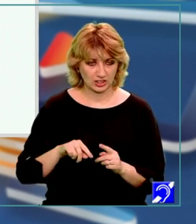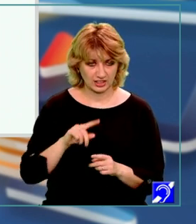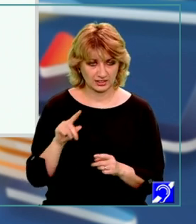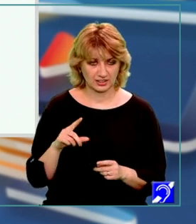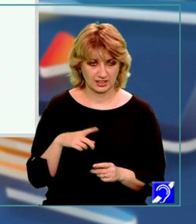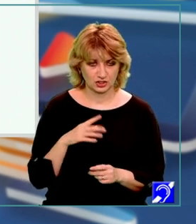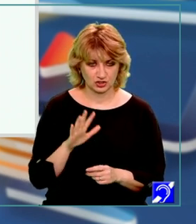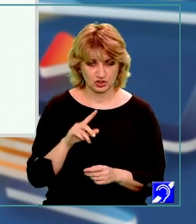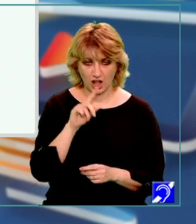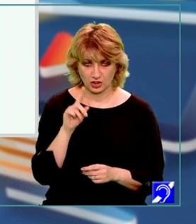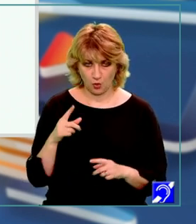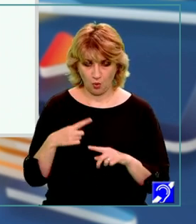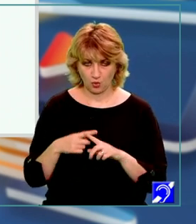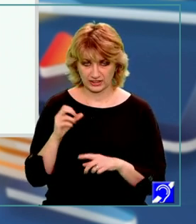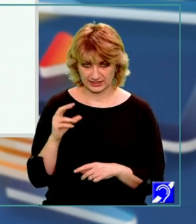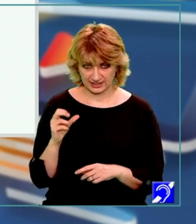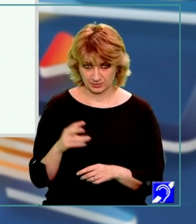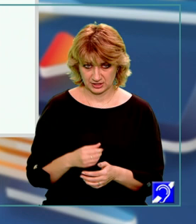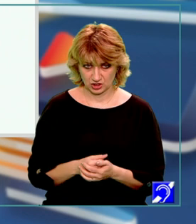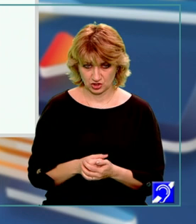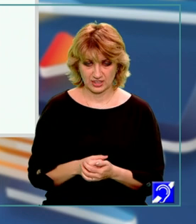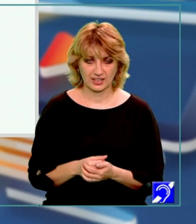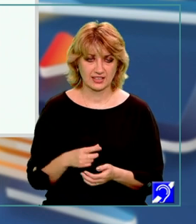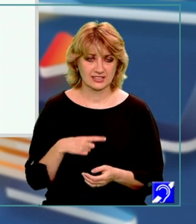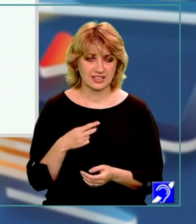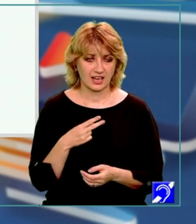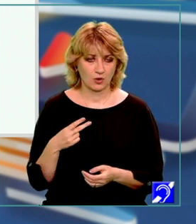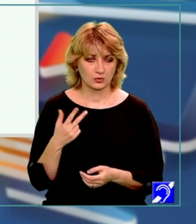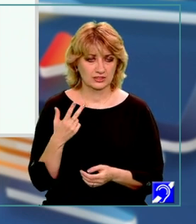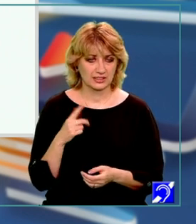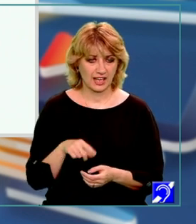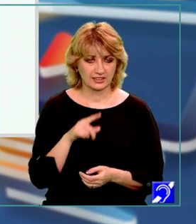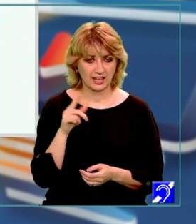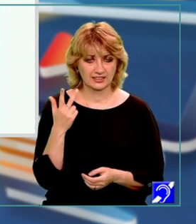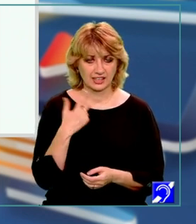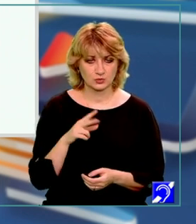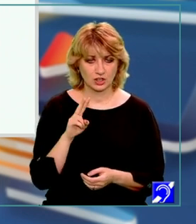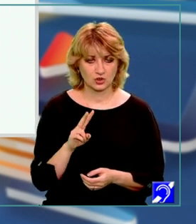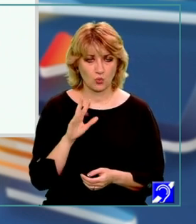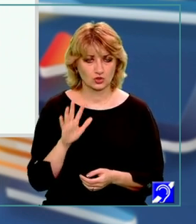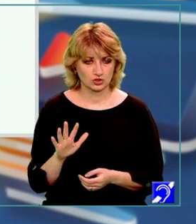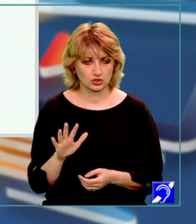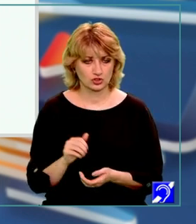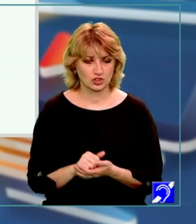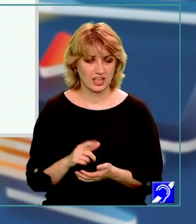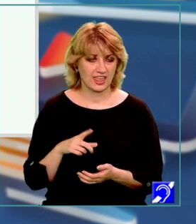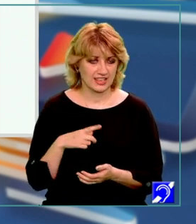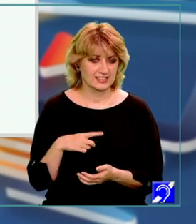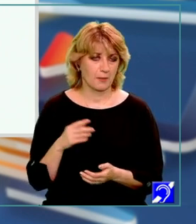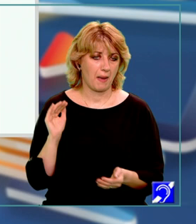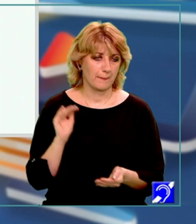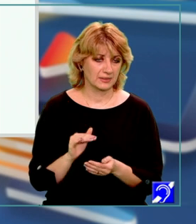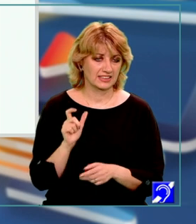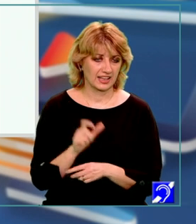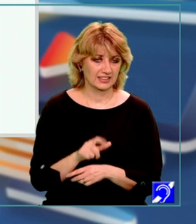radical din 5 la 2 înmulțit cu 13 care este egal cu radical din 325 și desigur este